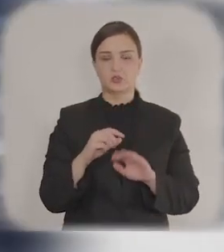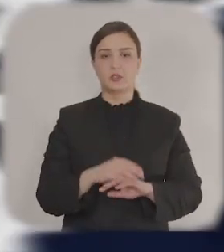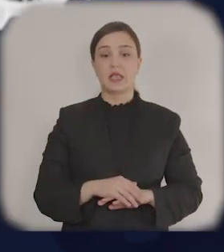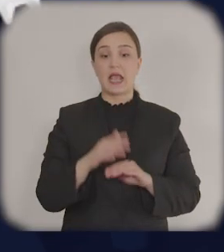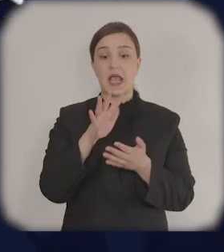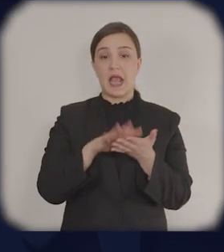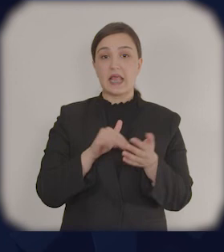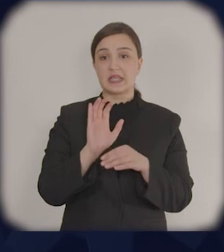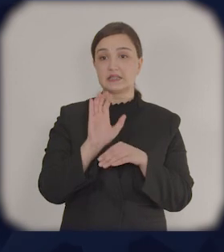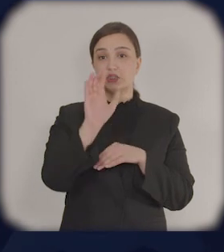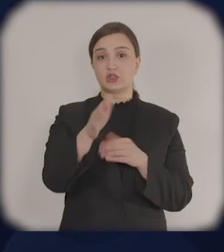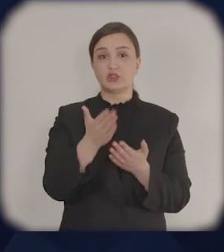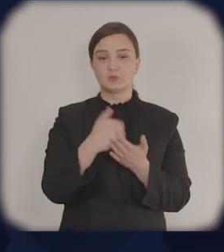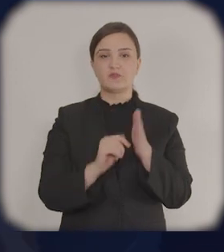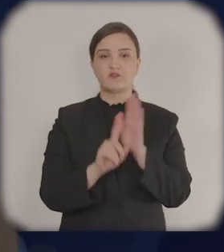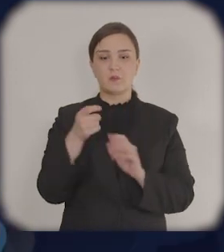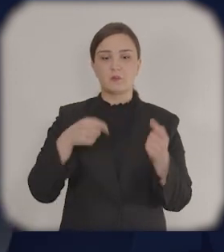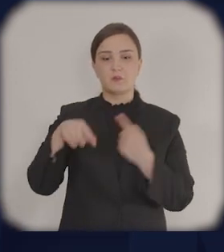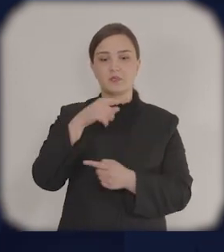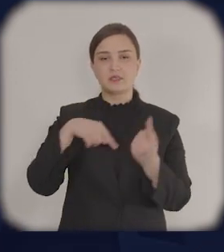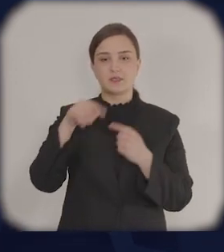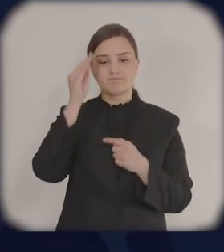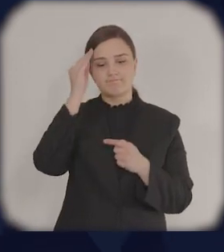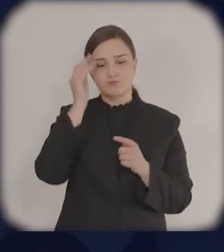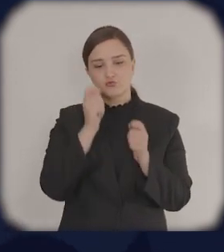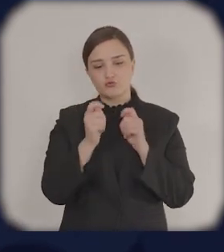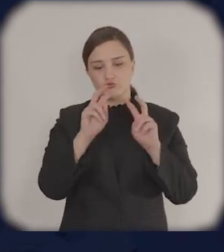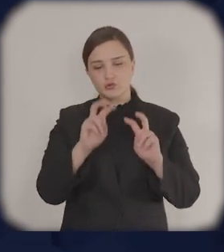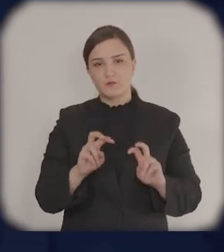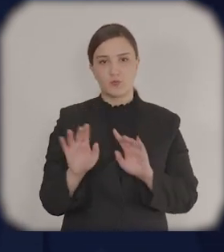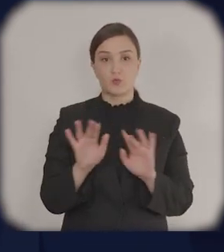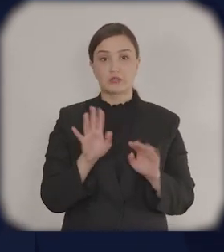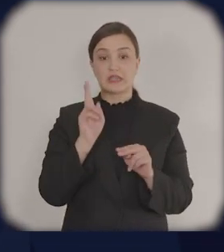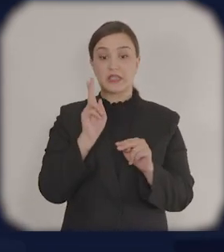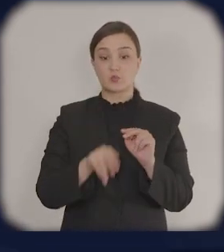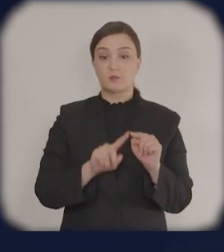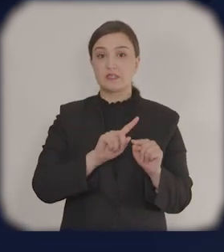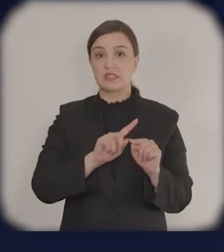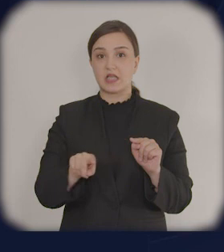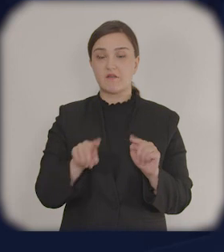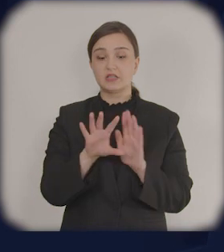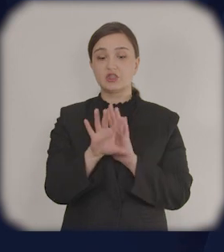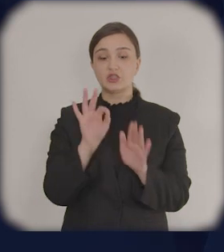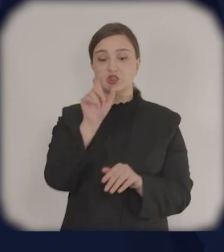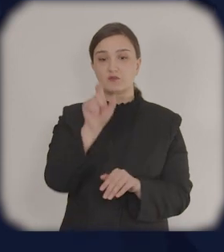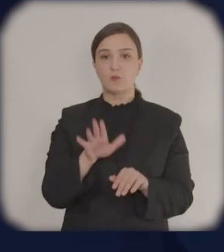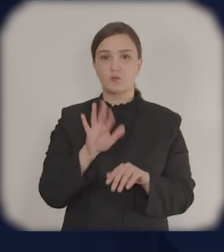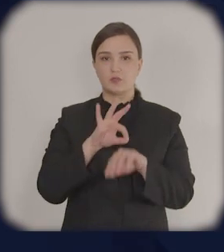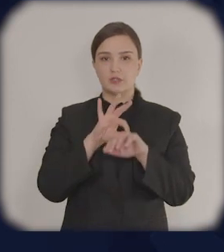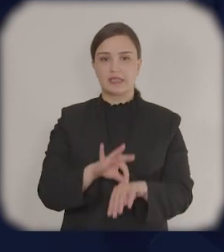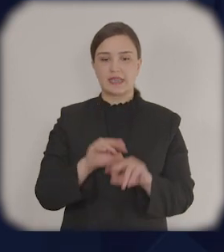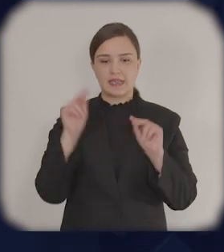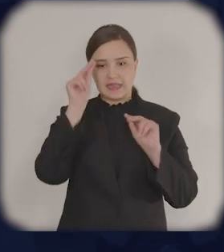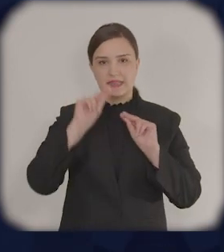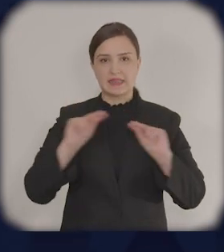Bəyanat göndərildikdən sonra biznes ideyalarının qiymətləndirilmə prosesi gəlir. Qiymətləndirilmə prosesi başa çatdıqdan sonra